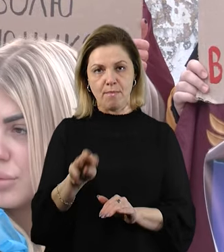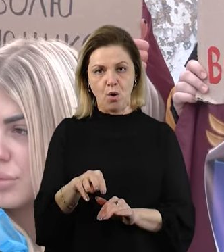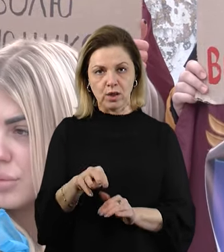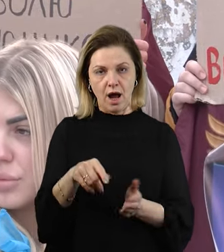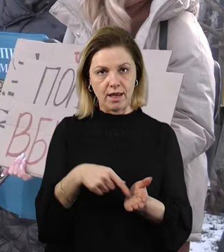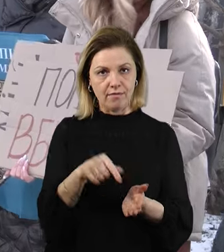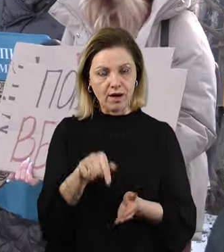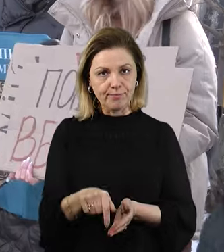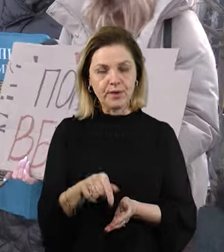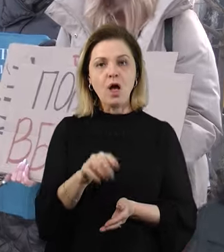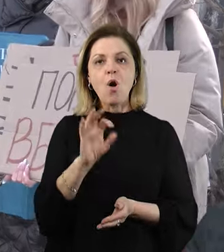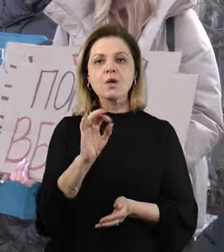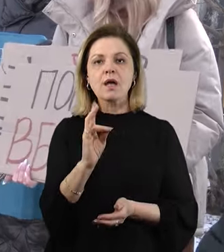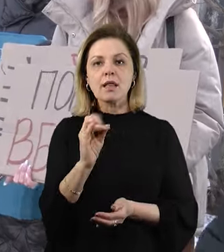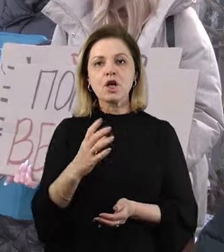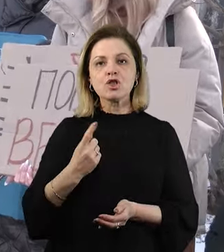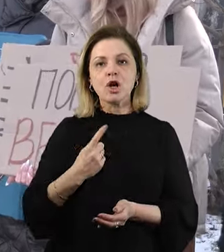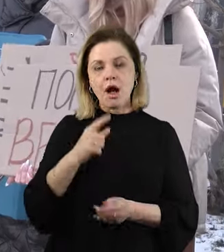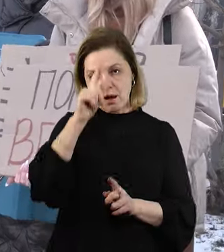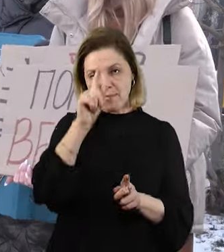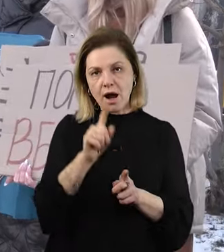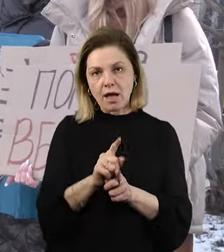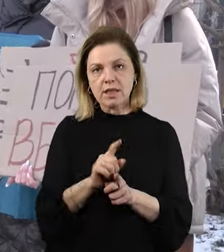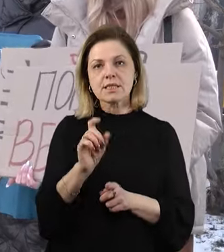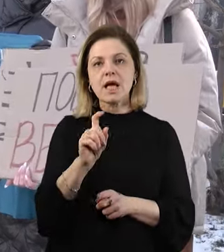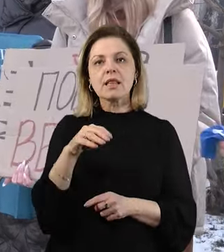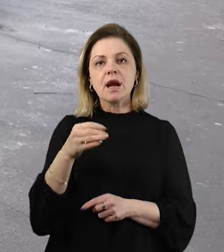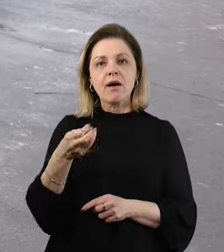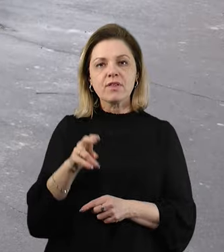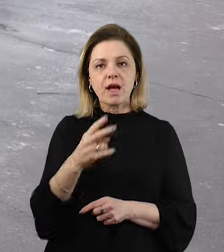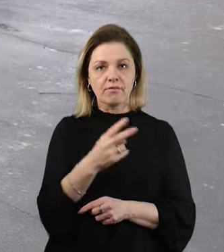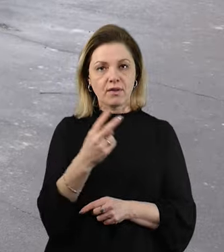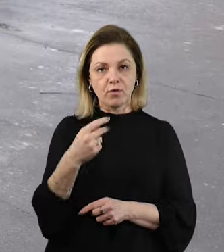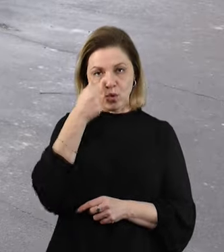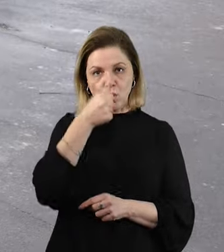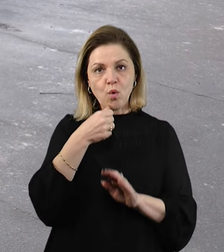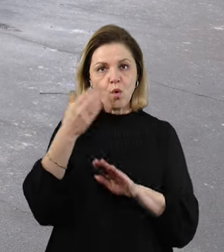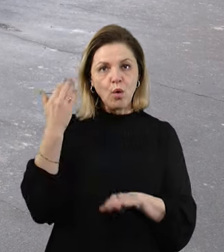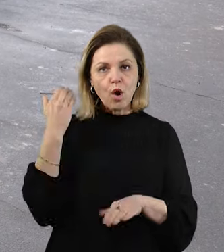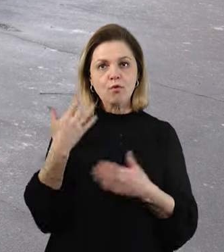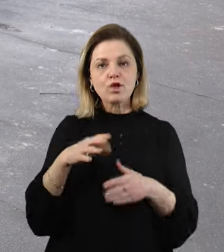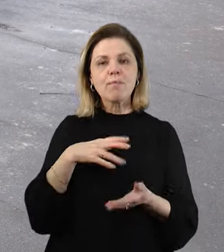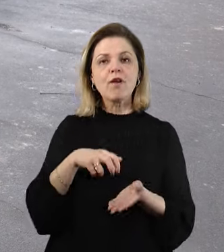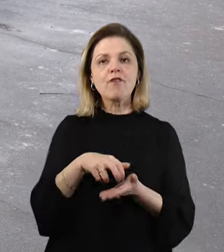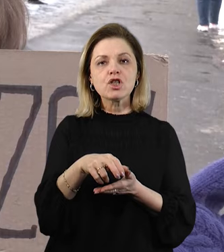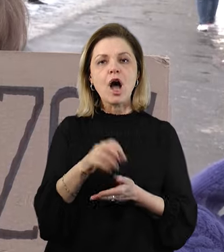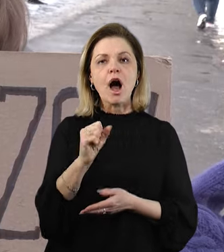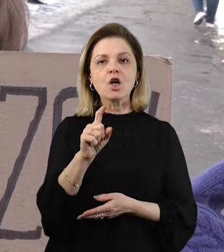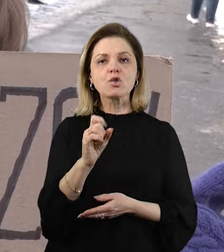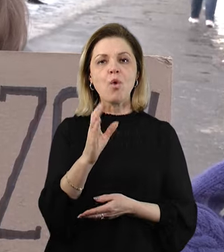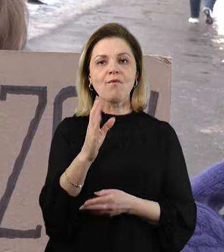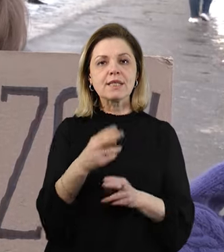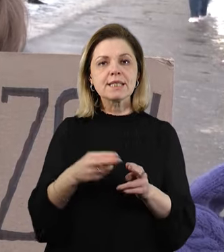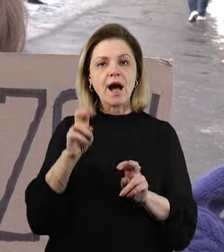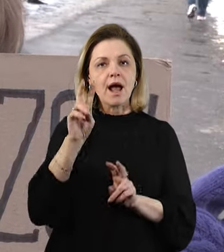Оксана чекає брата з 17 травня 2022 року. Саме тоді він вийшов з Азовсталі у Маріуполі. Він